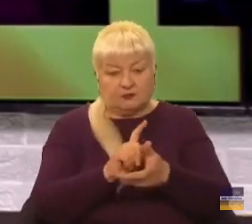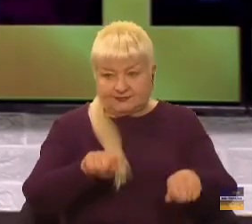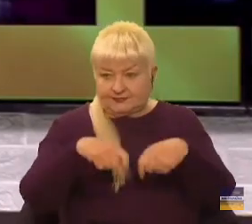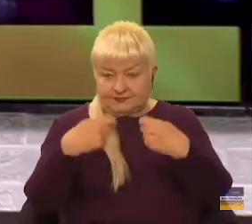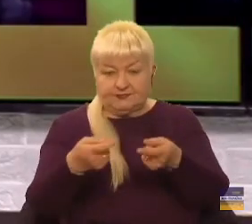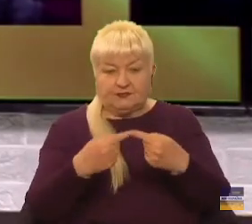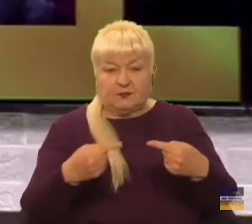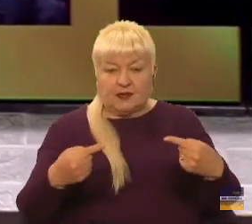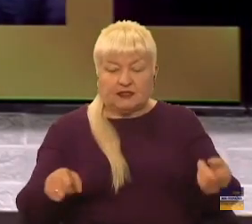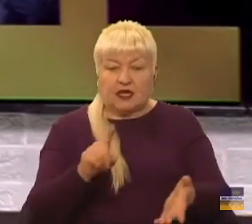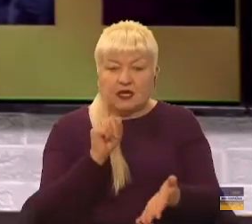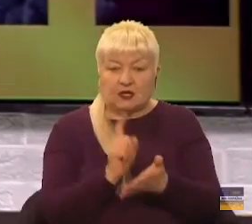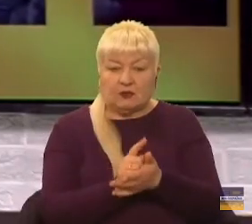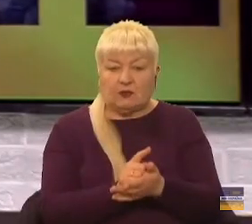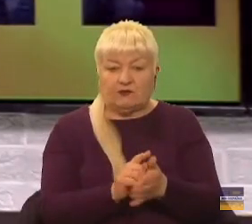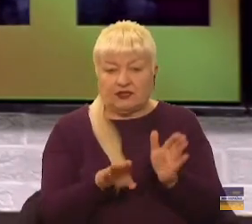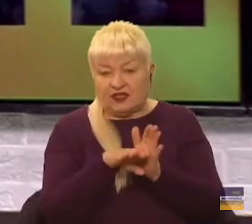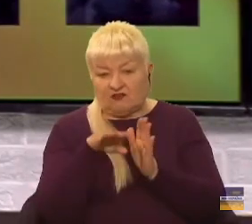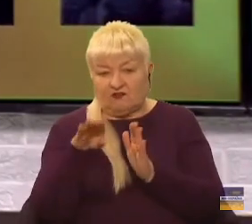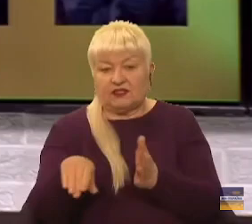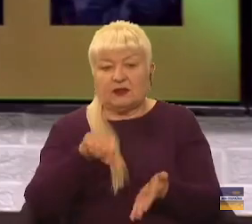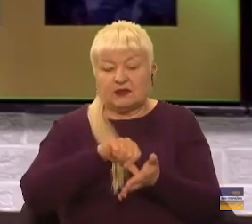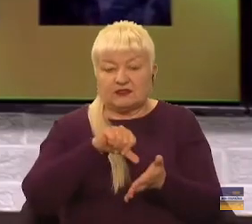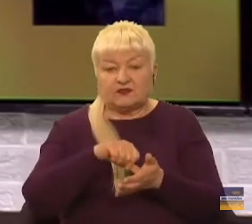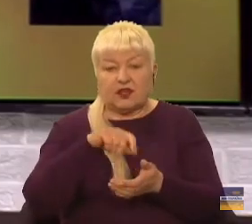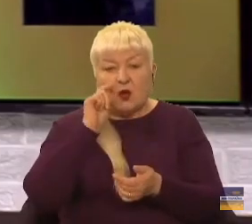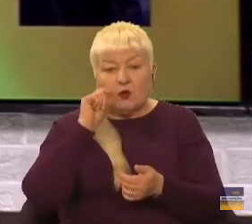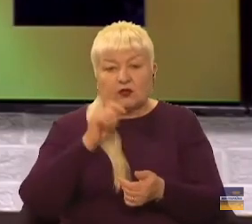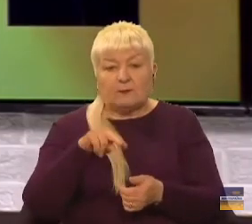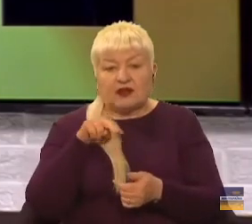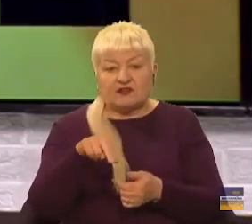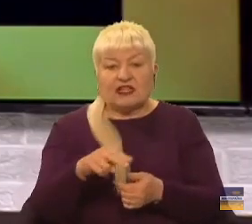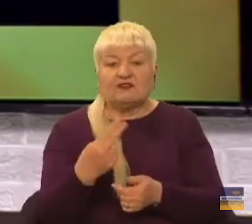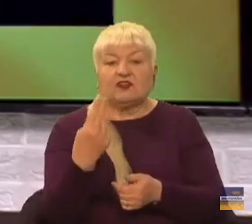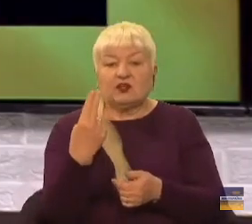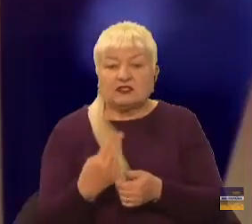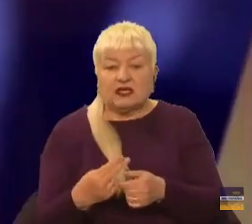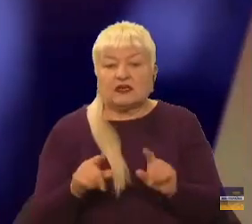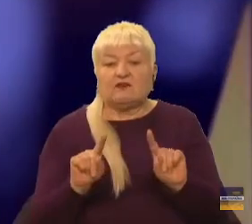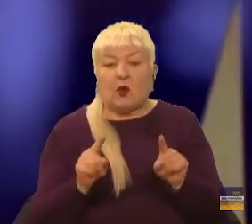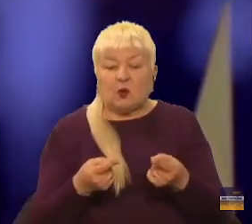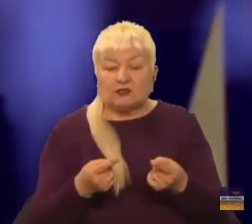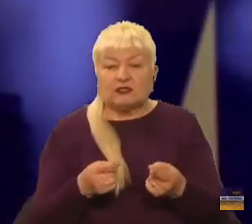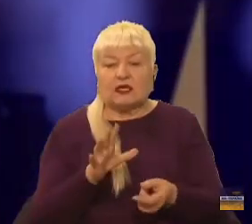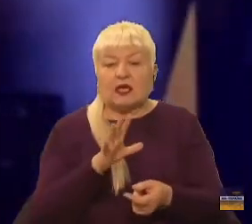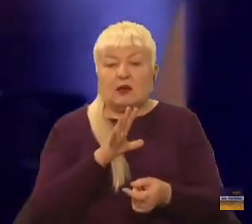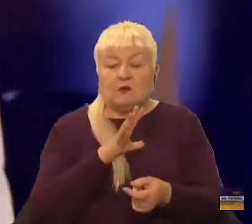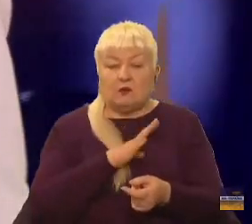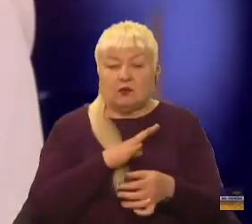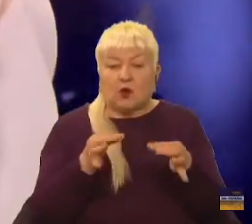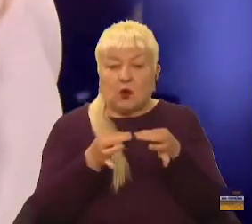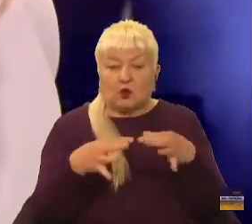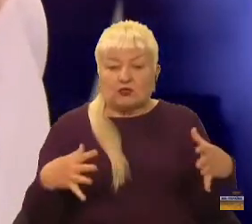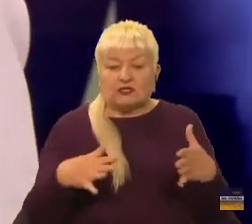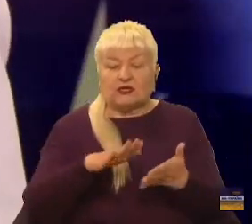і мають вийти звідти представники Української православної церкви, оскільки було розірвано договір оренди з